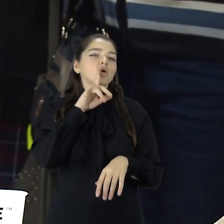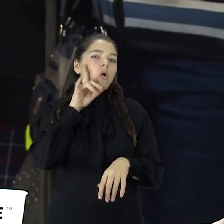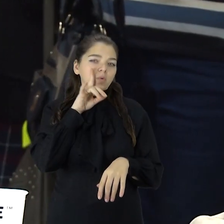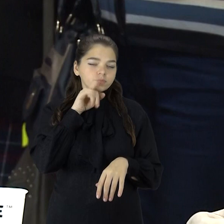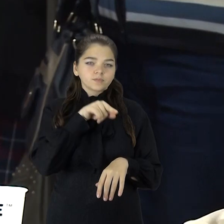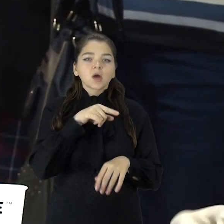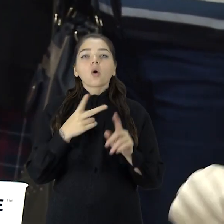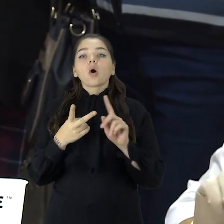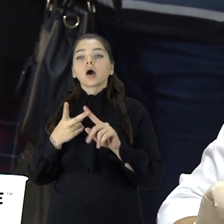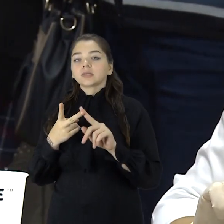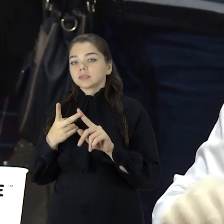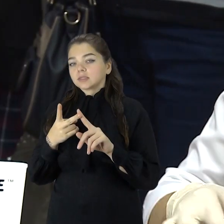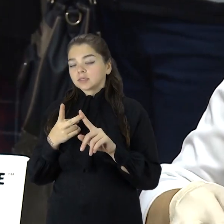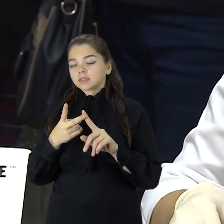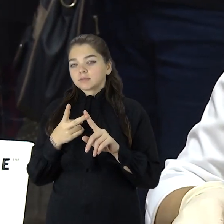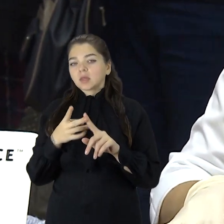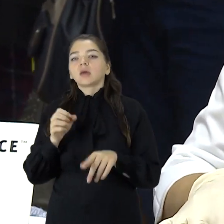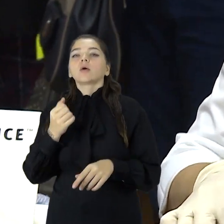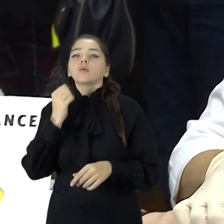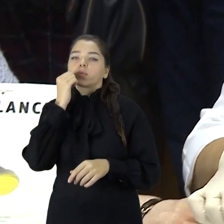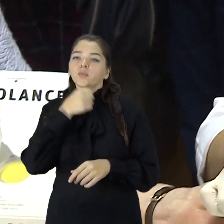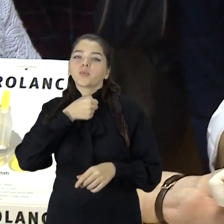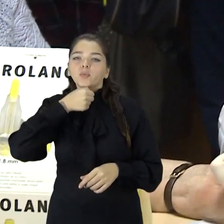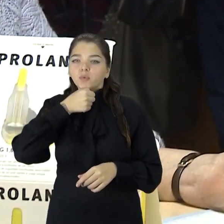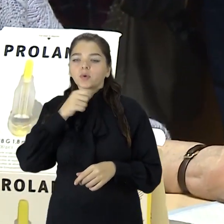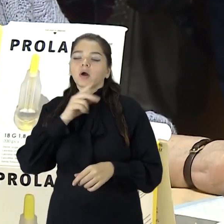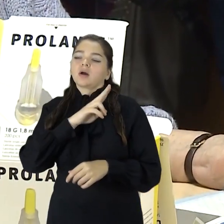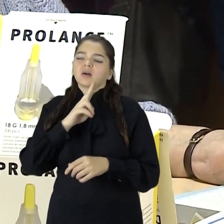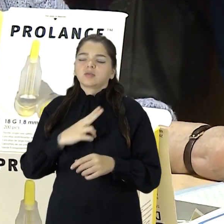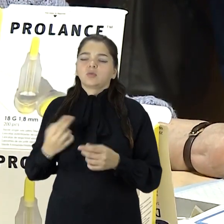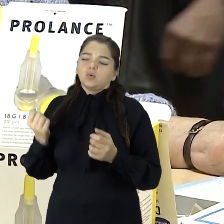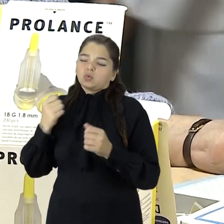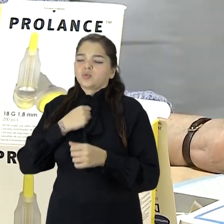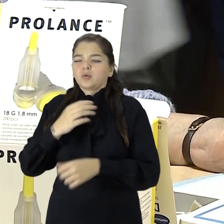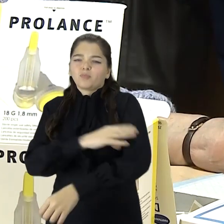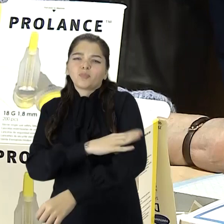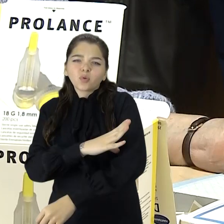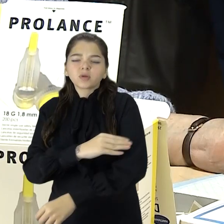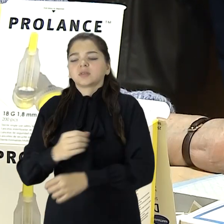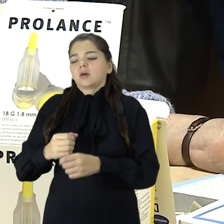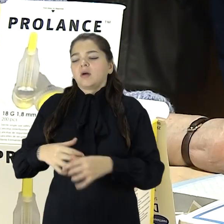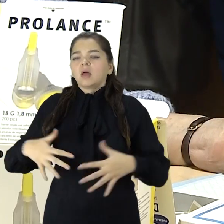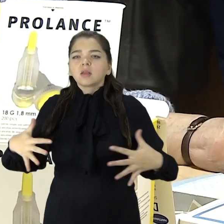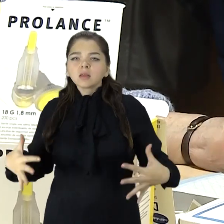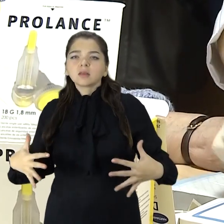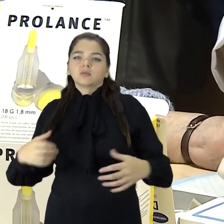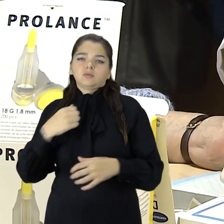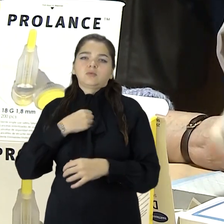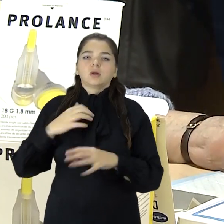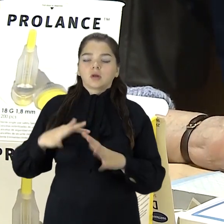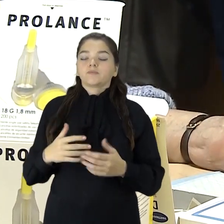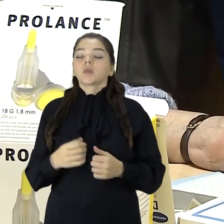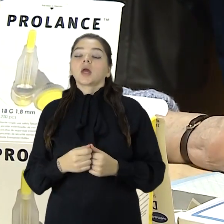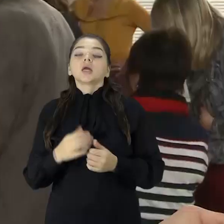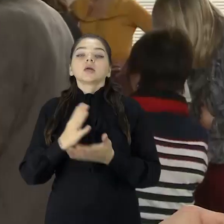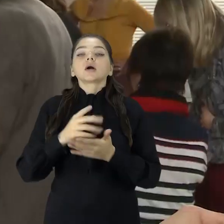Ir yra antro tipa sukrinis diabetas, kuris diagnozojomės vyresniams žmonėms, kurie jau turi vairių problemų, padidėsi krojos pūdį, ansvori. Kartais klausiu,